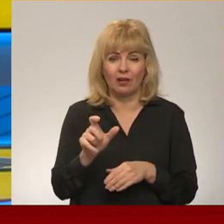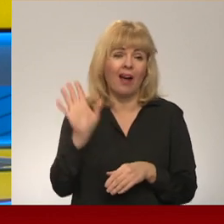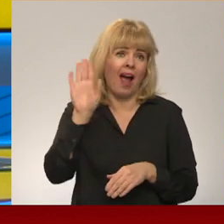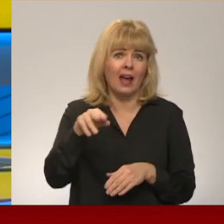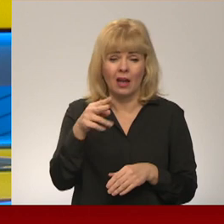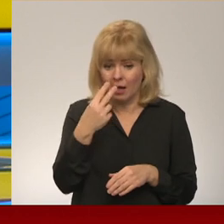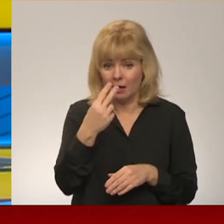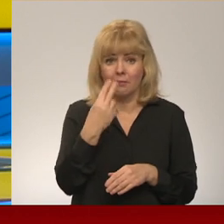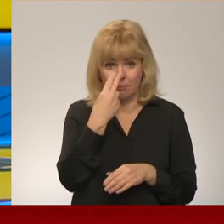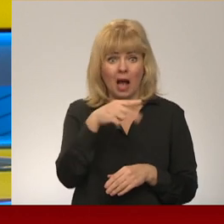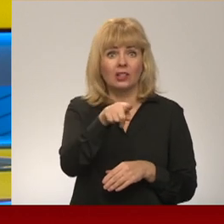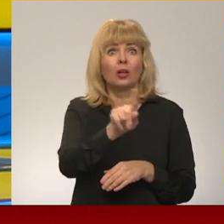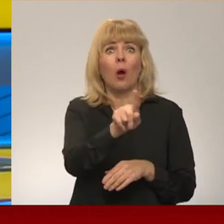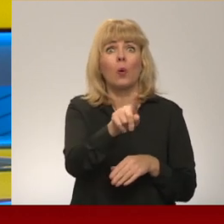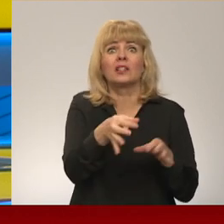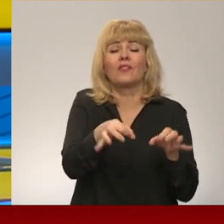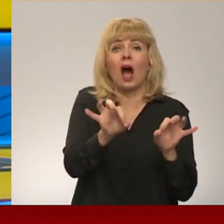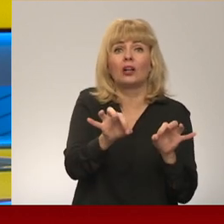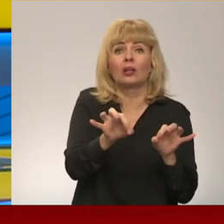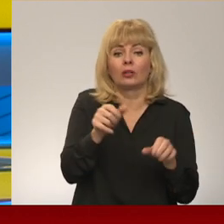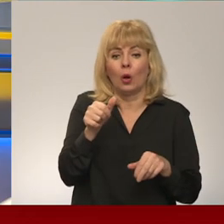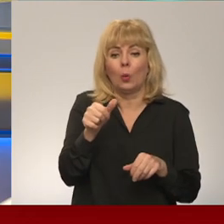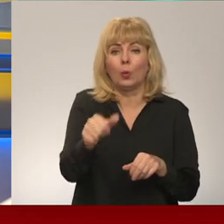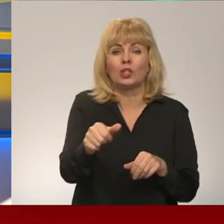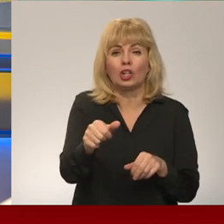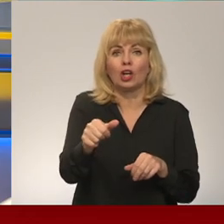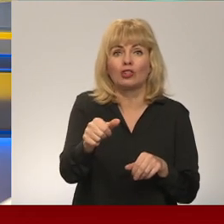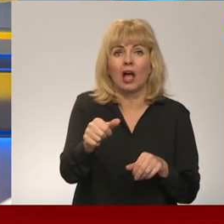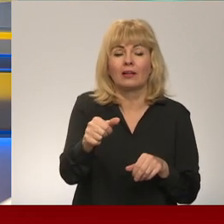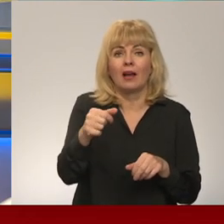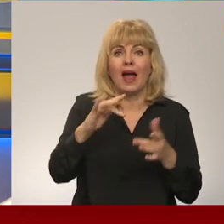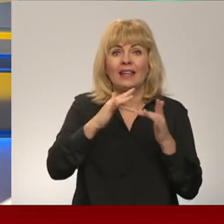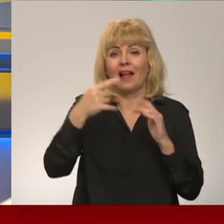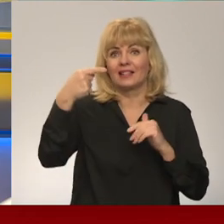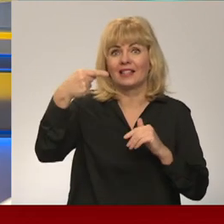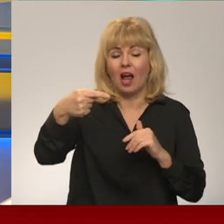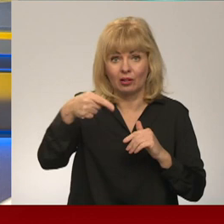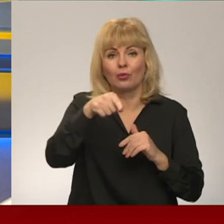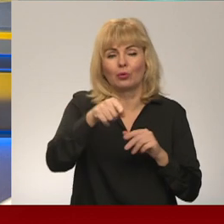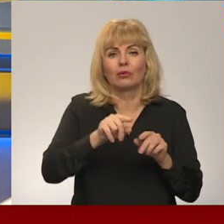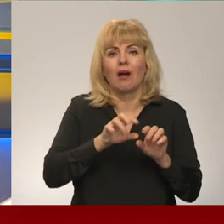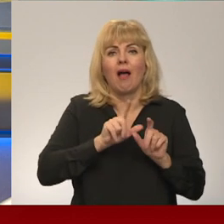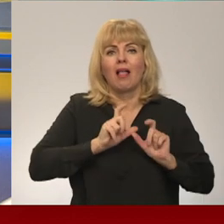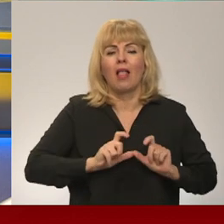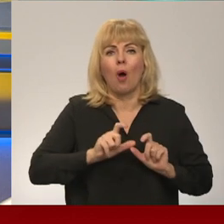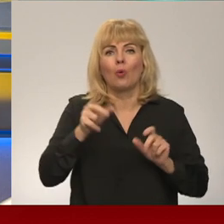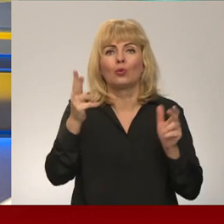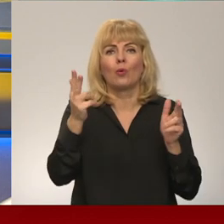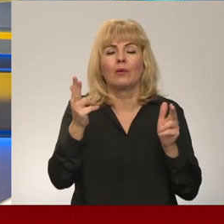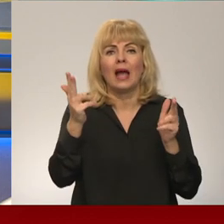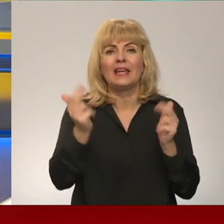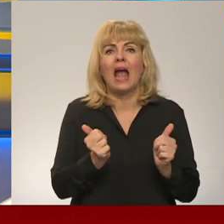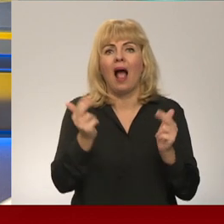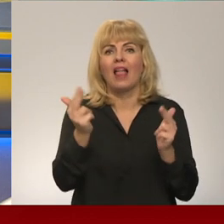kas svarīgs, uzklikšķinot uz saiti, nu, tur principā sākās tās ļaunatūras ielādēšana. Bet mums arī